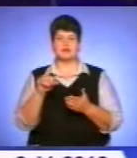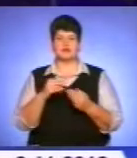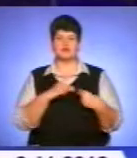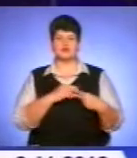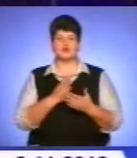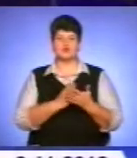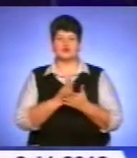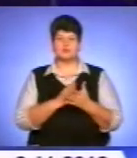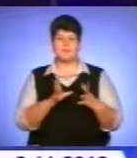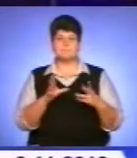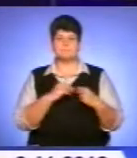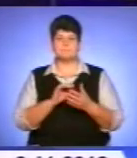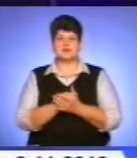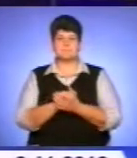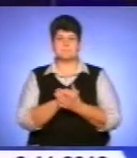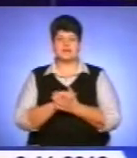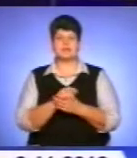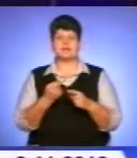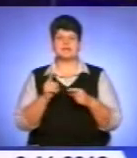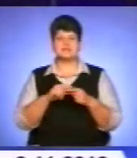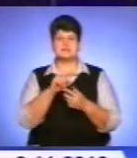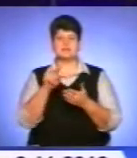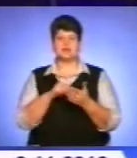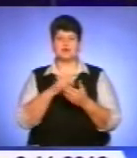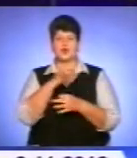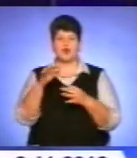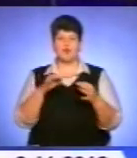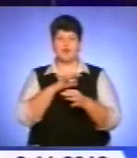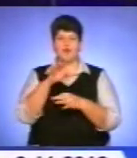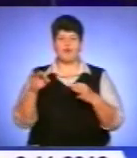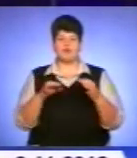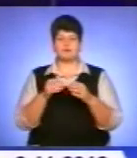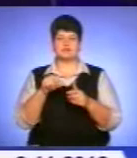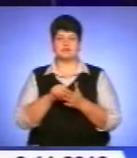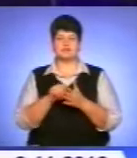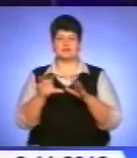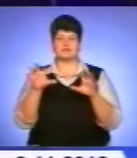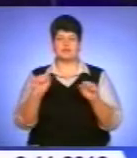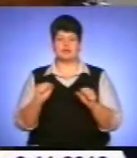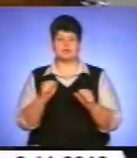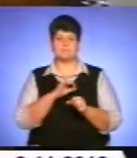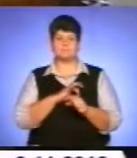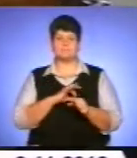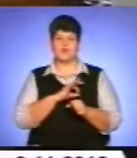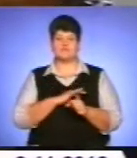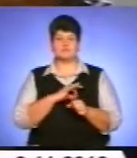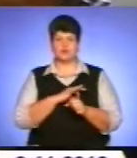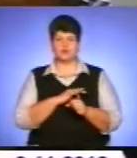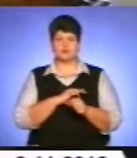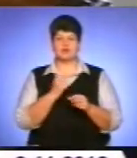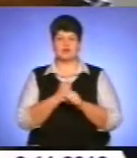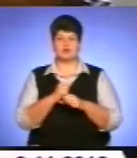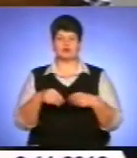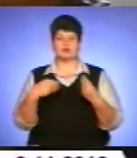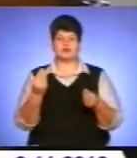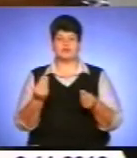Сьогодні ці та інші запитання обговорювали представники влади, профспілок та організації роботодавців. У підприємців зайнято